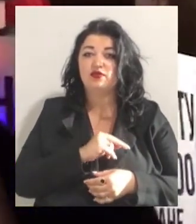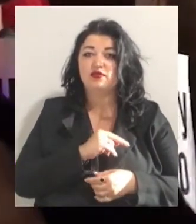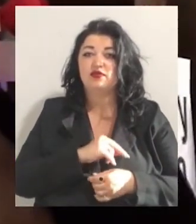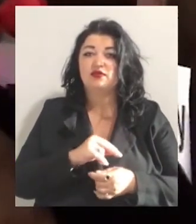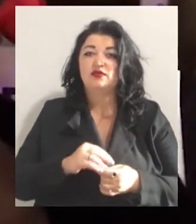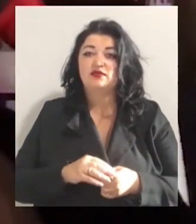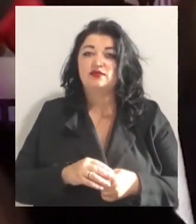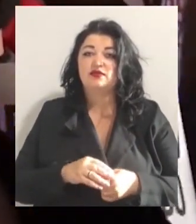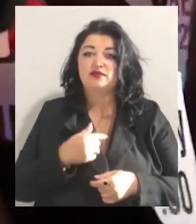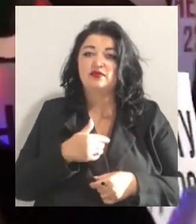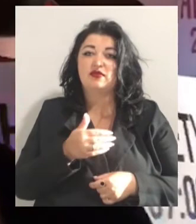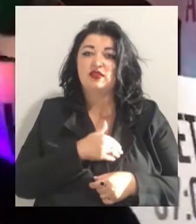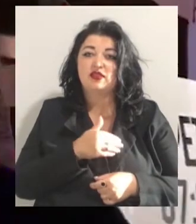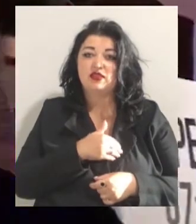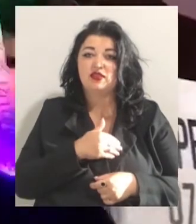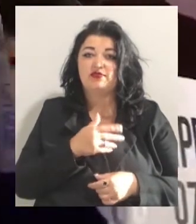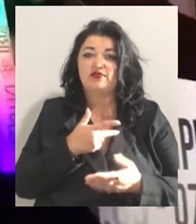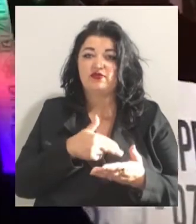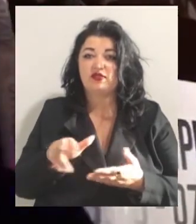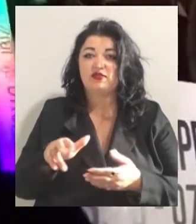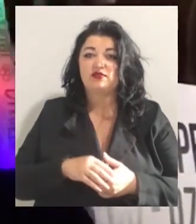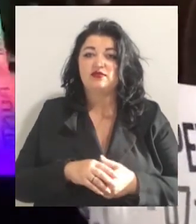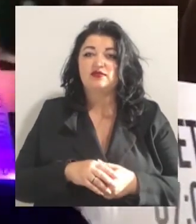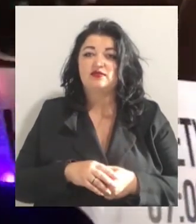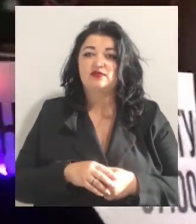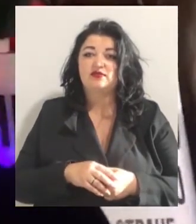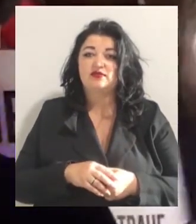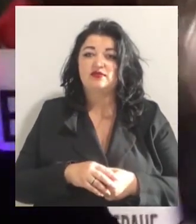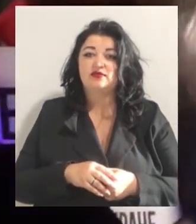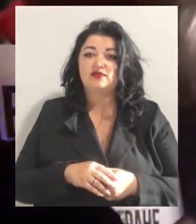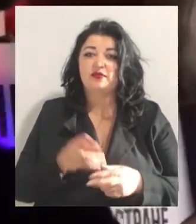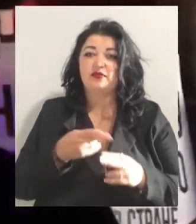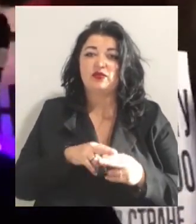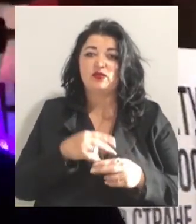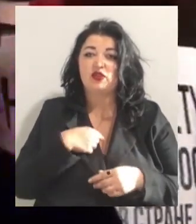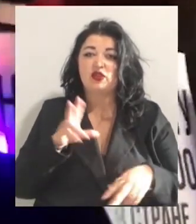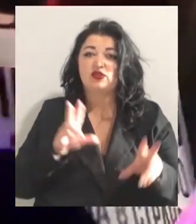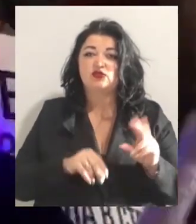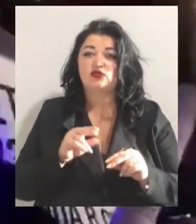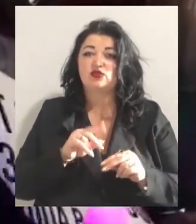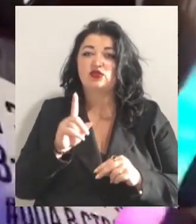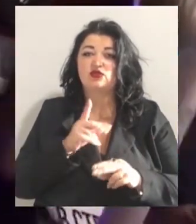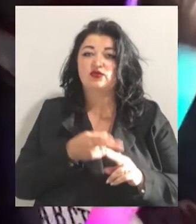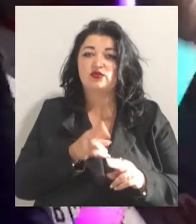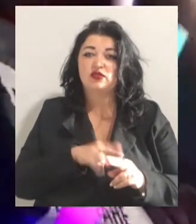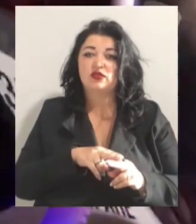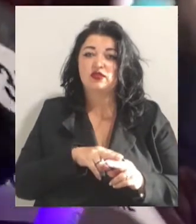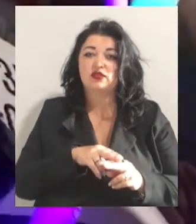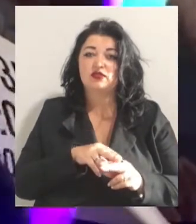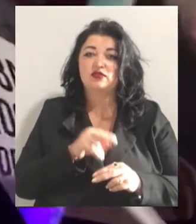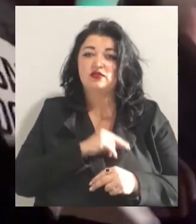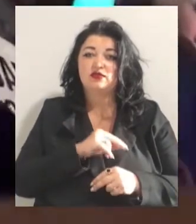є завжди, якщо він насправді є. Тому я вважаю, що ми маємо працювати і маємо давати